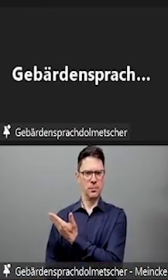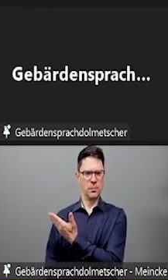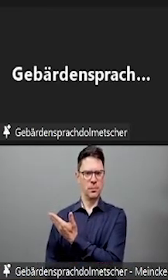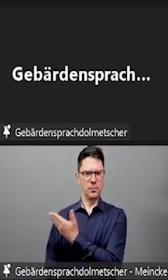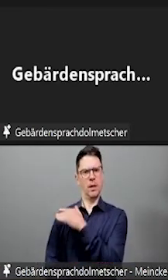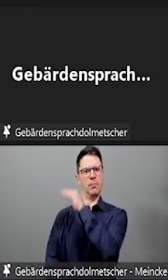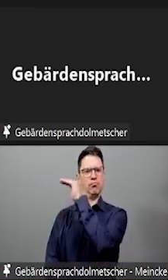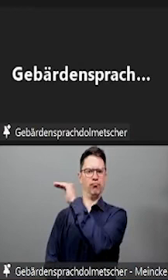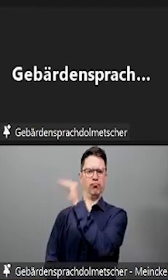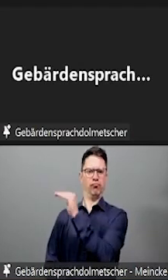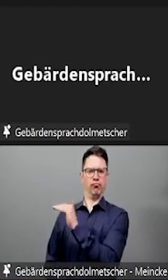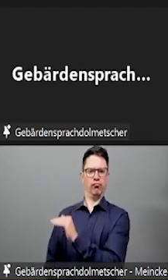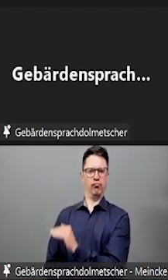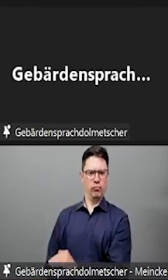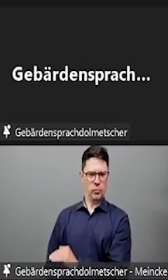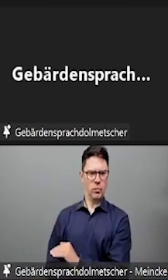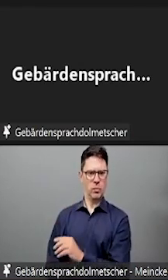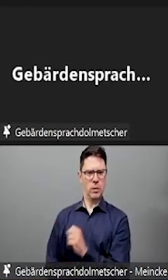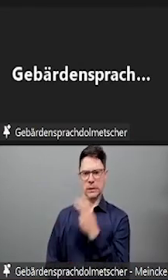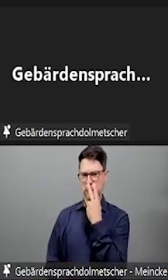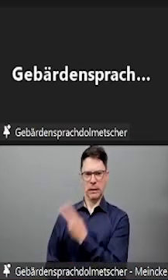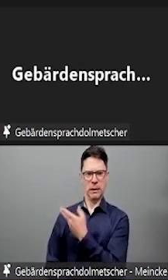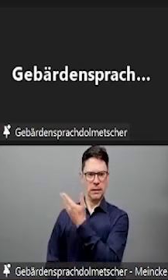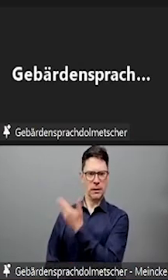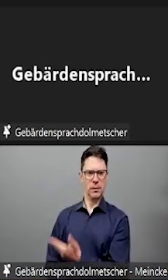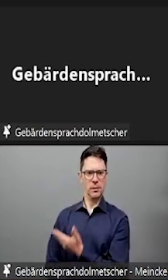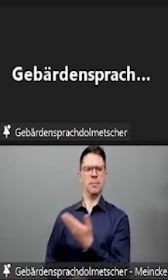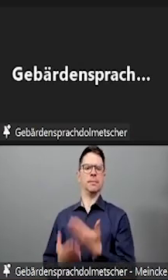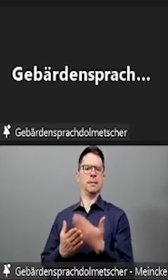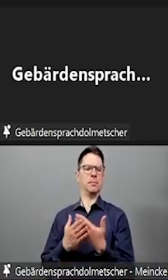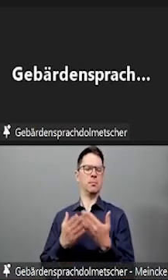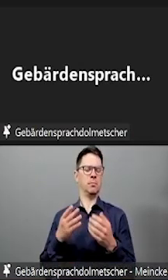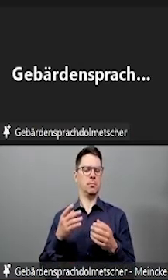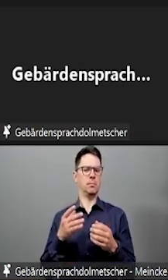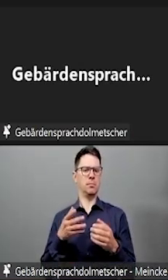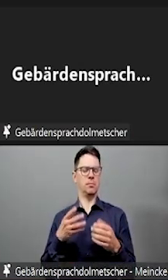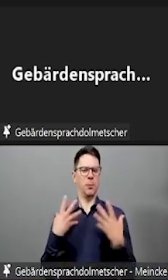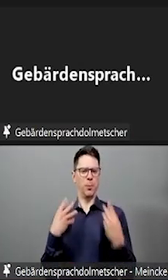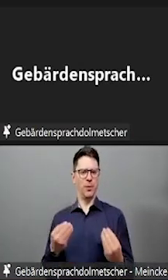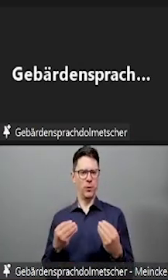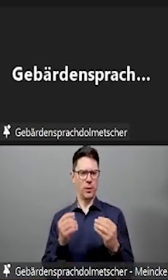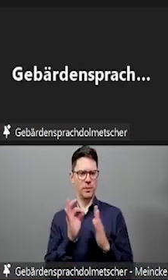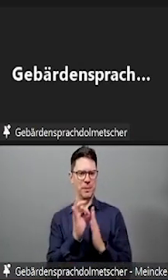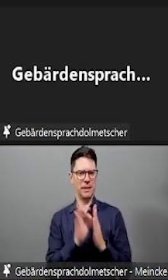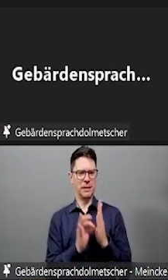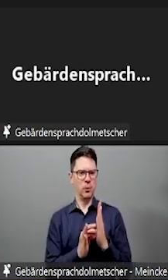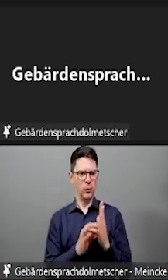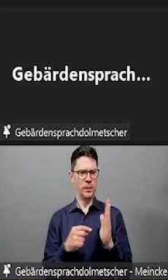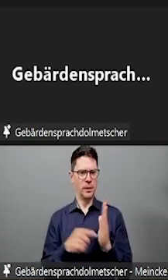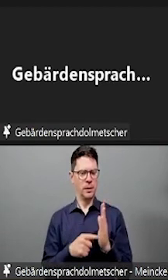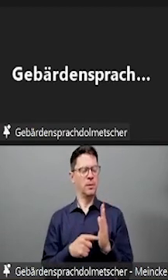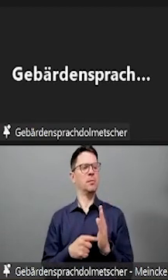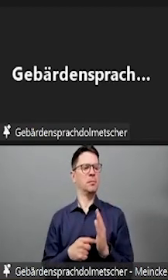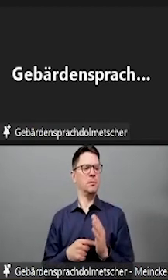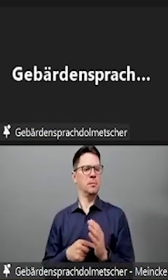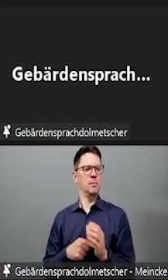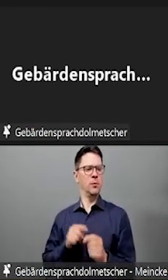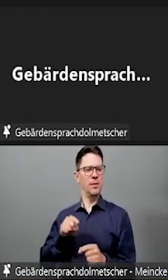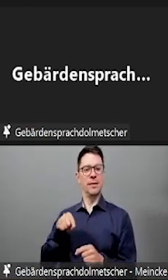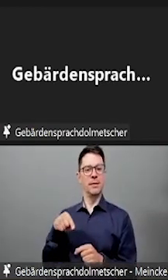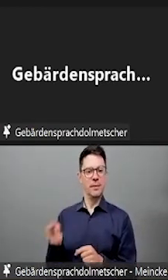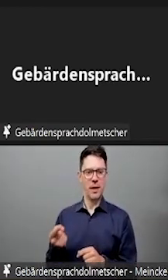Prüfungsstoff. Das ist hier einmal gelb hinterlegt, denn der Prüfungsgegenstand an sich, der soll